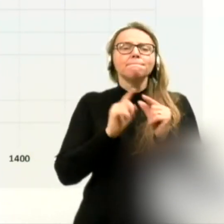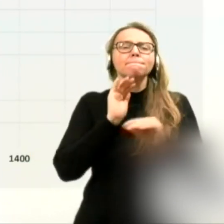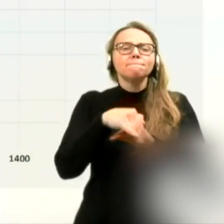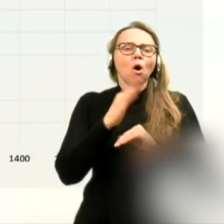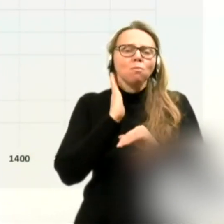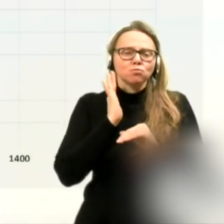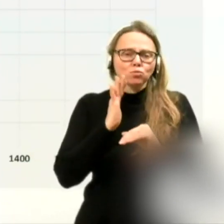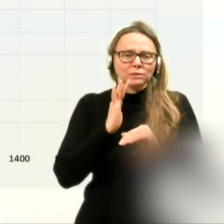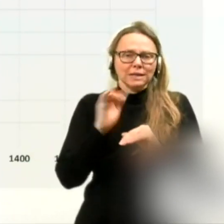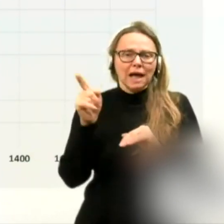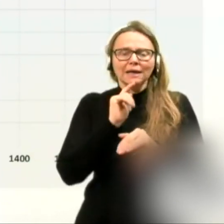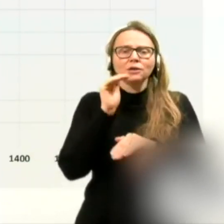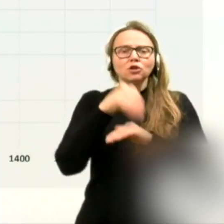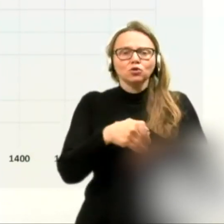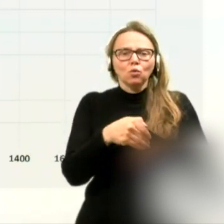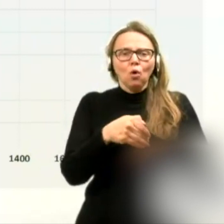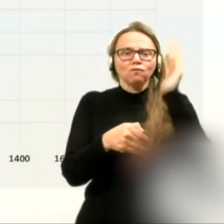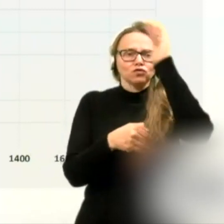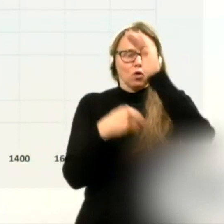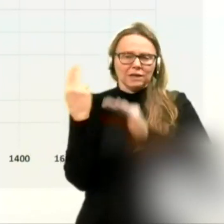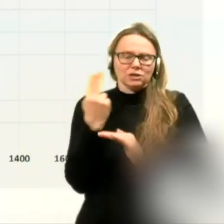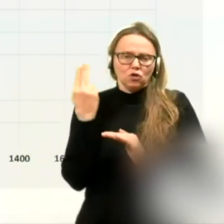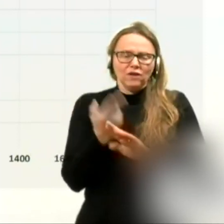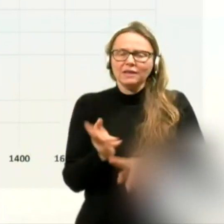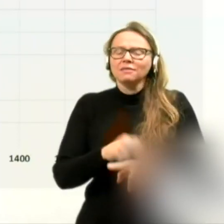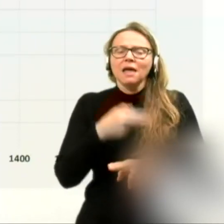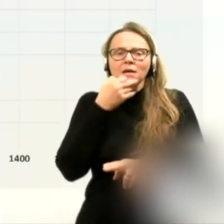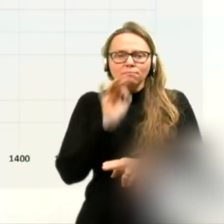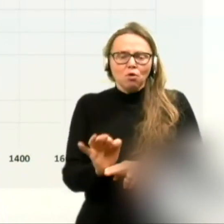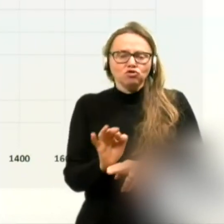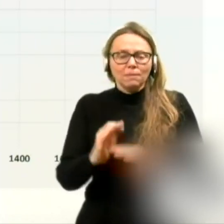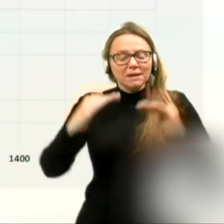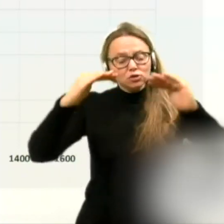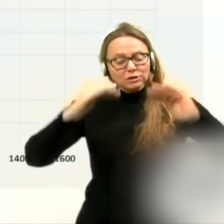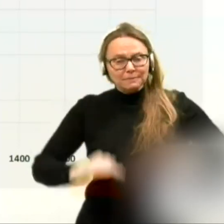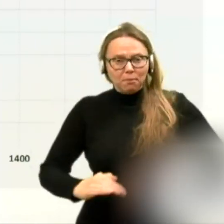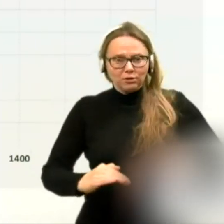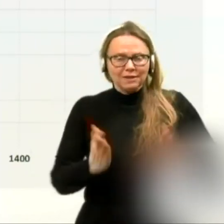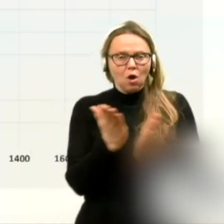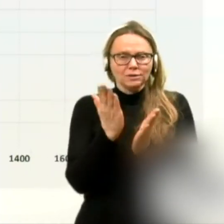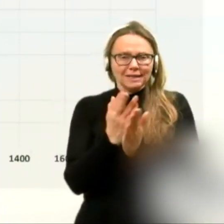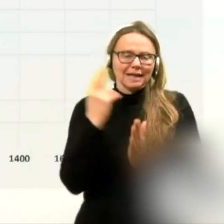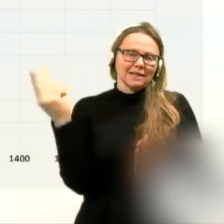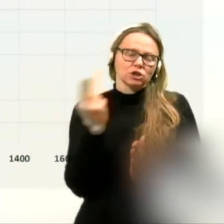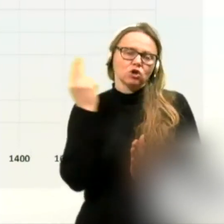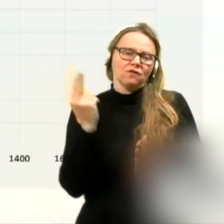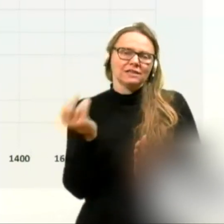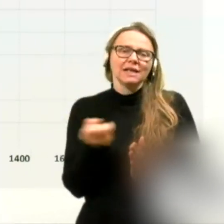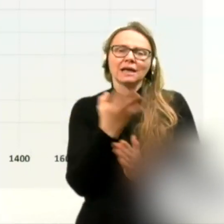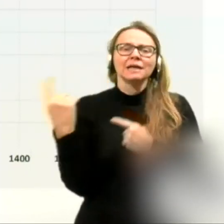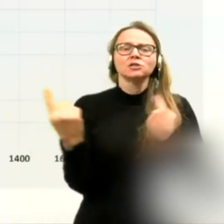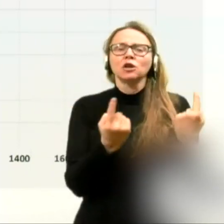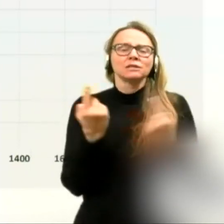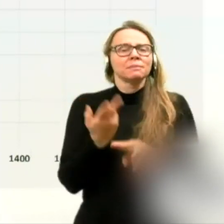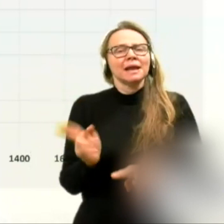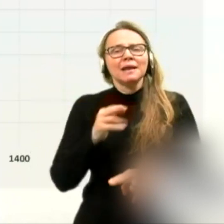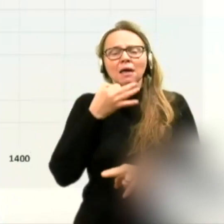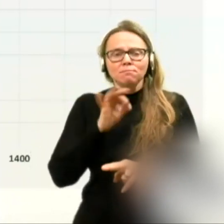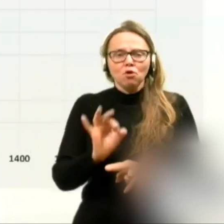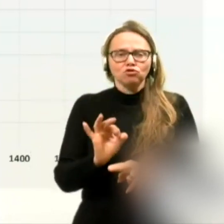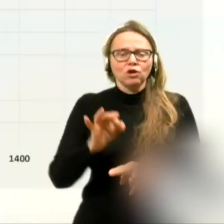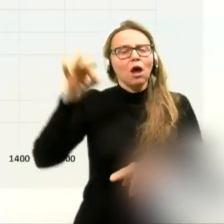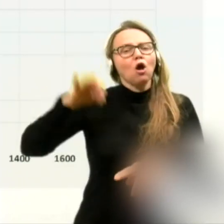in jugovzhodna Slovenija. Najboljše pa so spodnje, osrednje Slovenska, kjer so razmere najboljše,